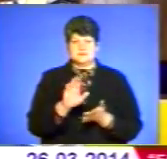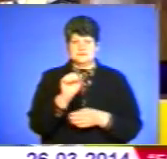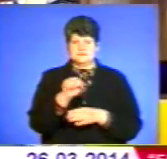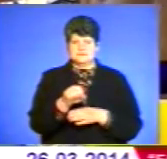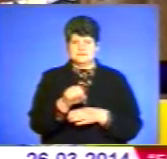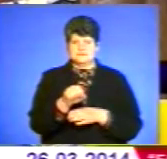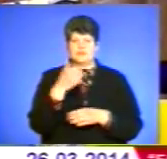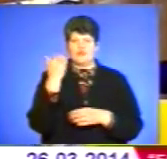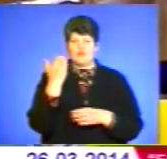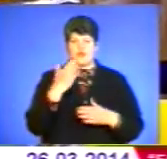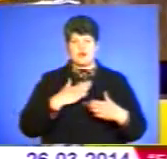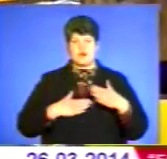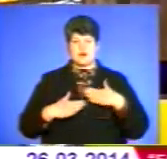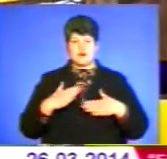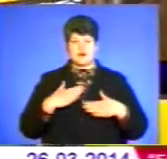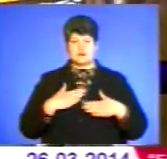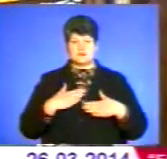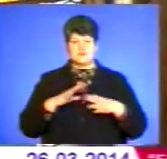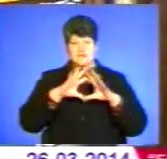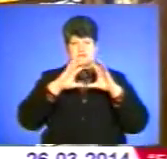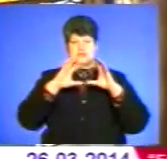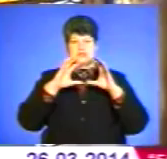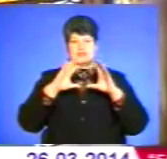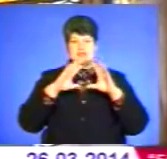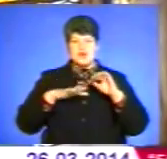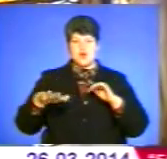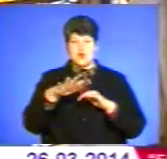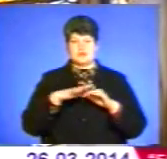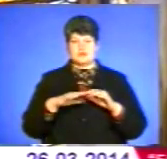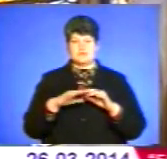Твоя радість – це народна справа.